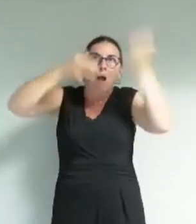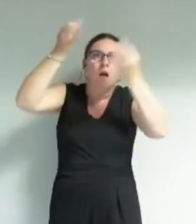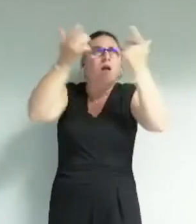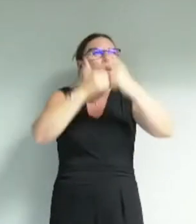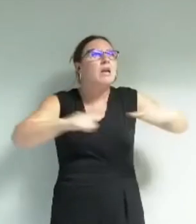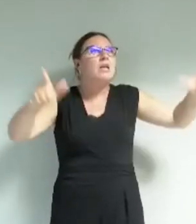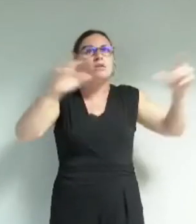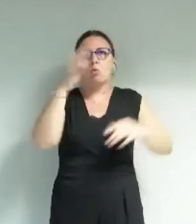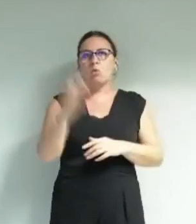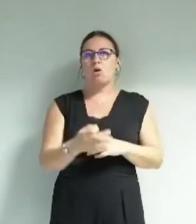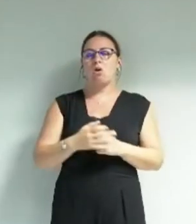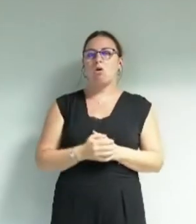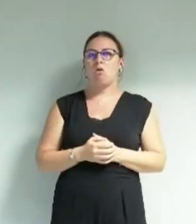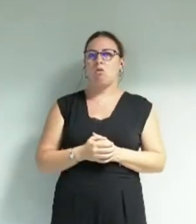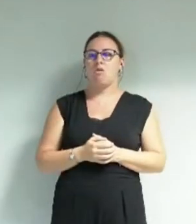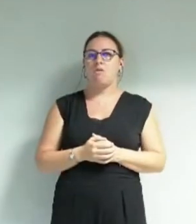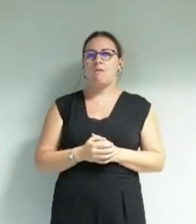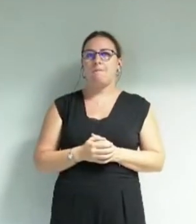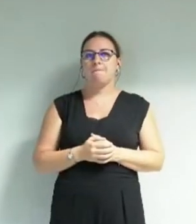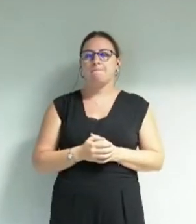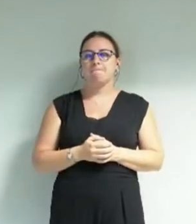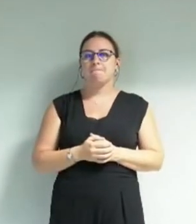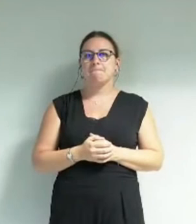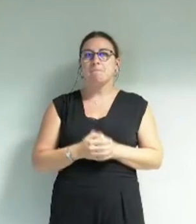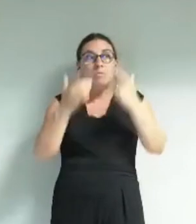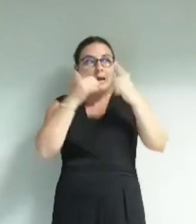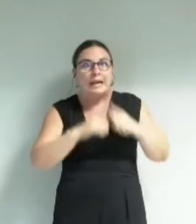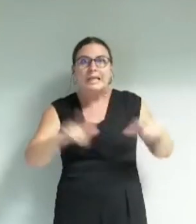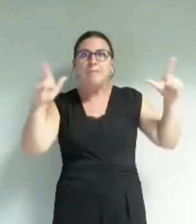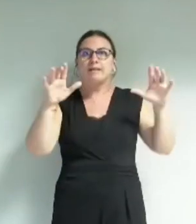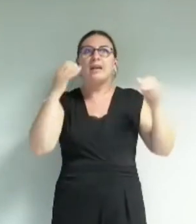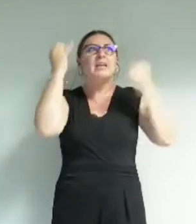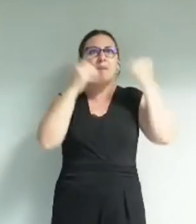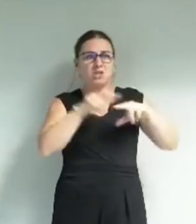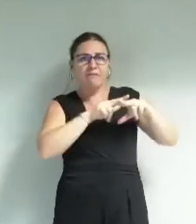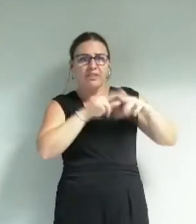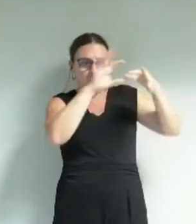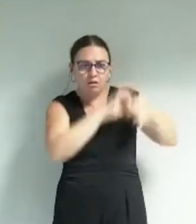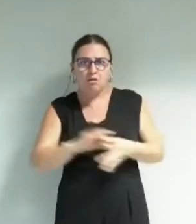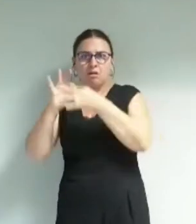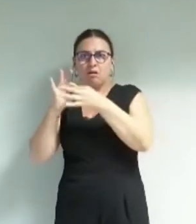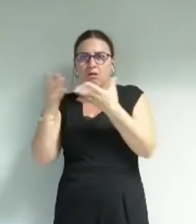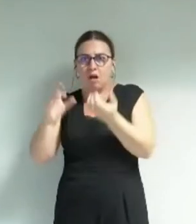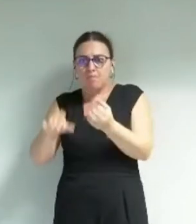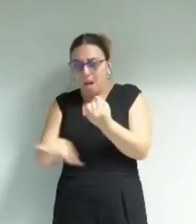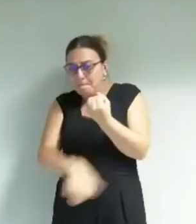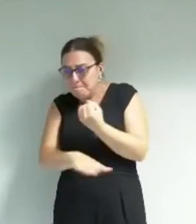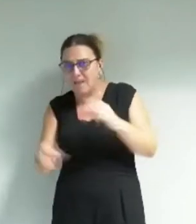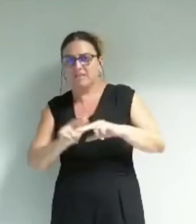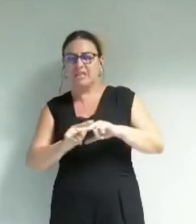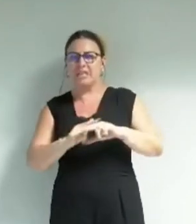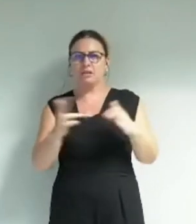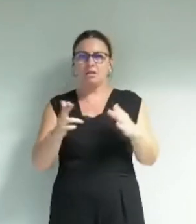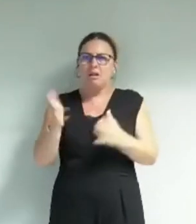totale sans laquelle il n'existe pas ce terreau ce que vous